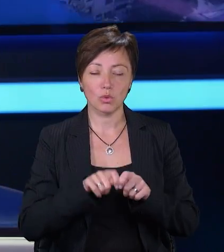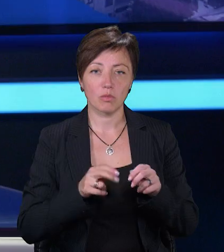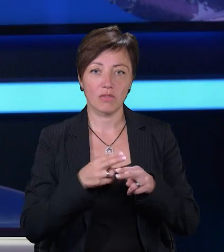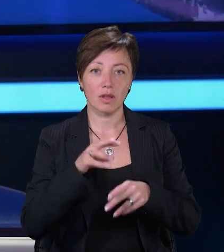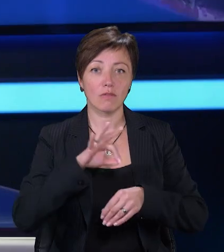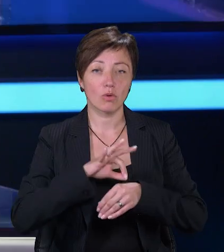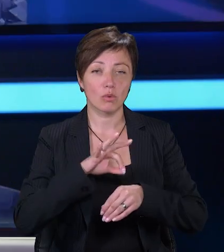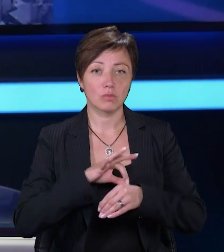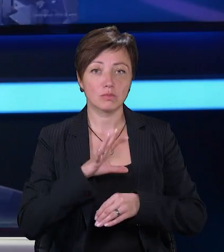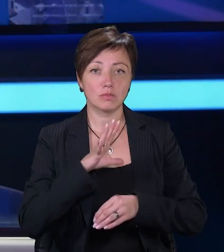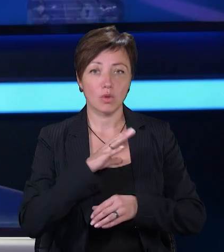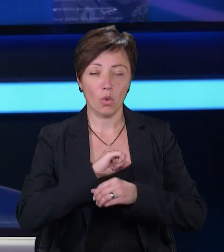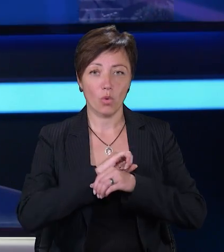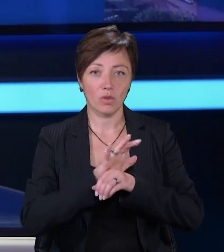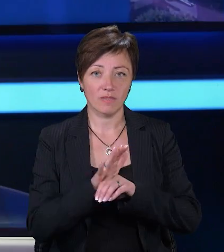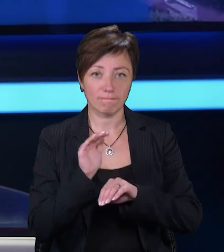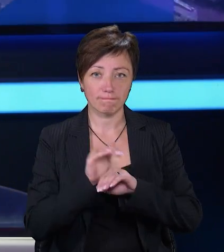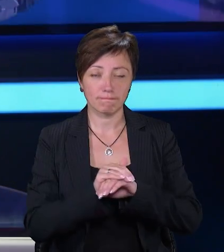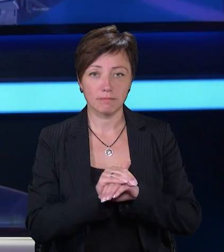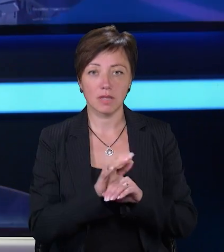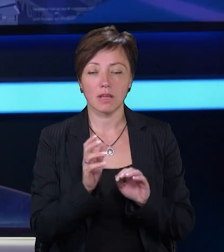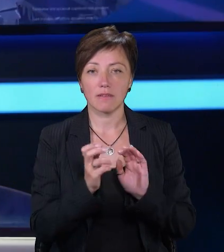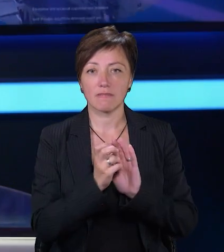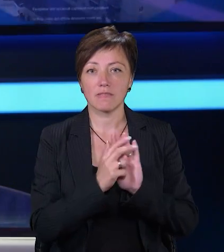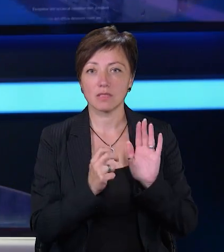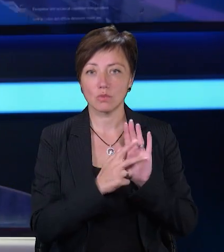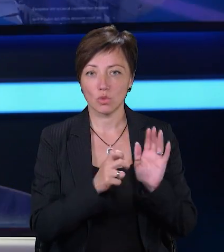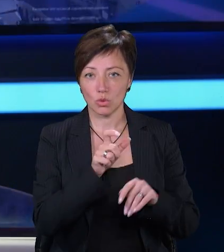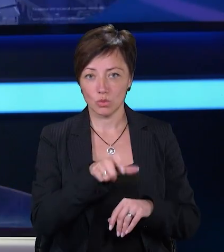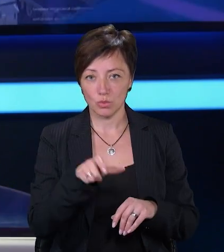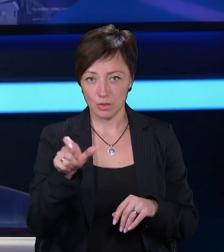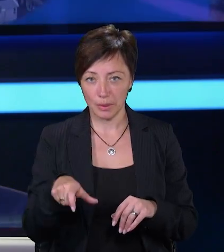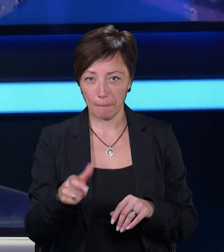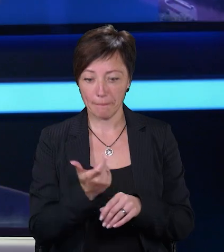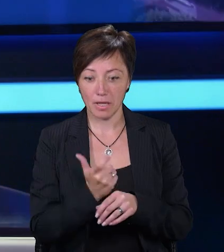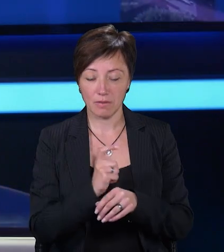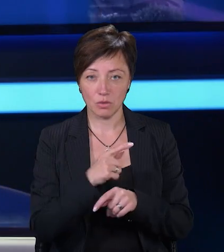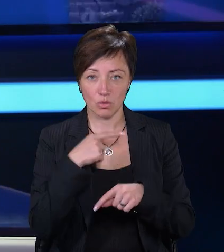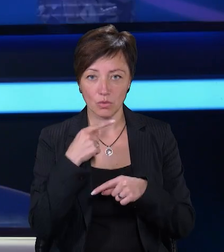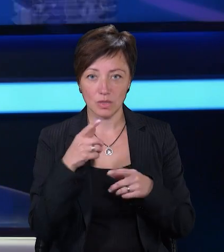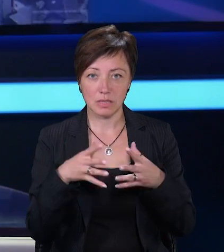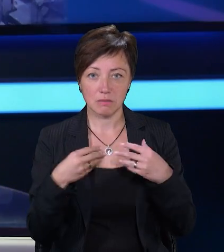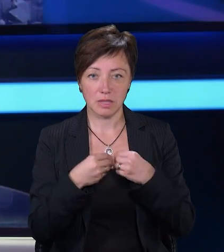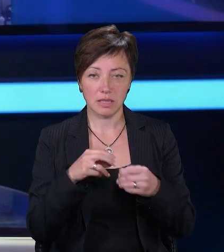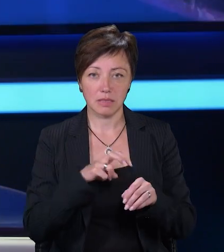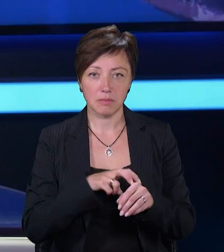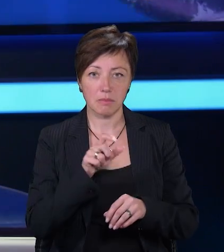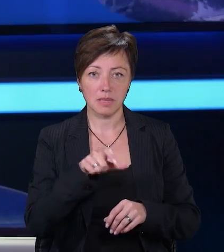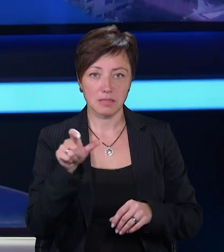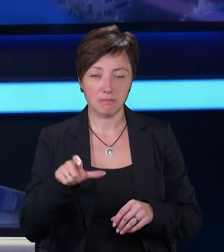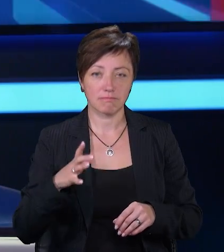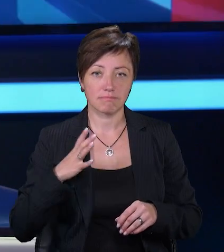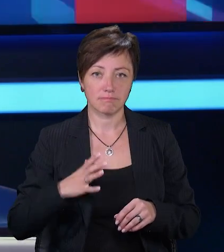профілактики хвороб, на коронавірус занедужили понад 800 жителів. Переважно, говорять сімейні лікарі, пацієнти